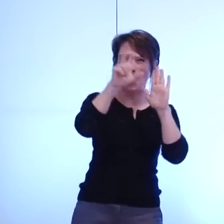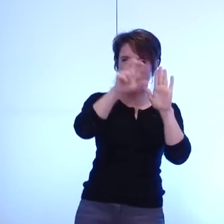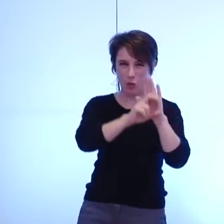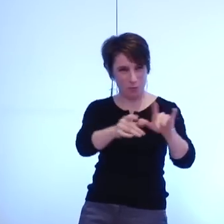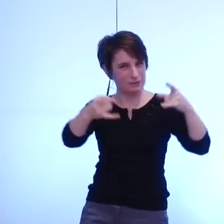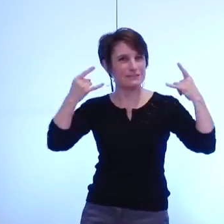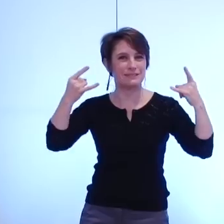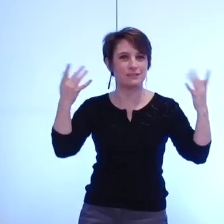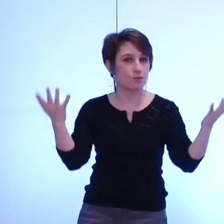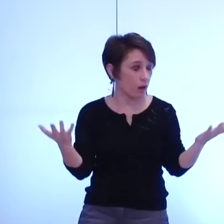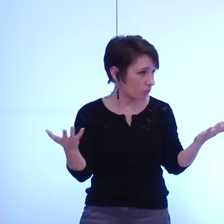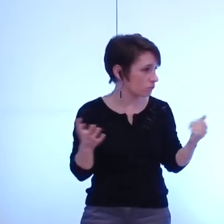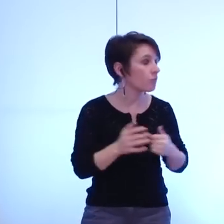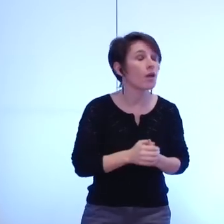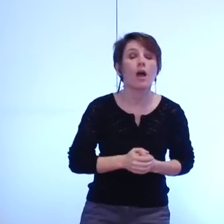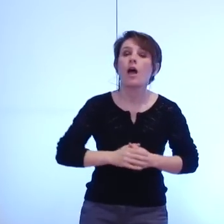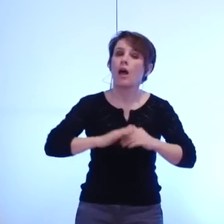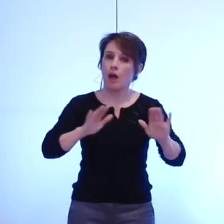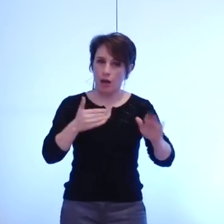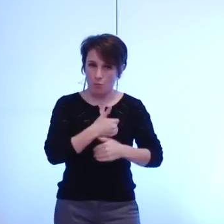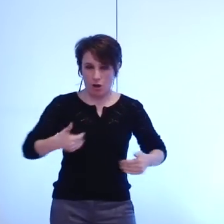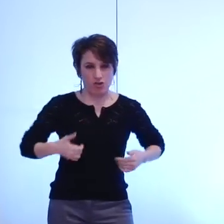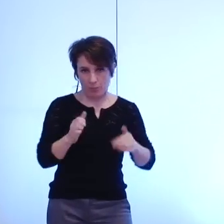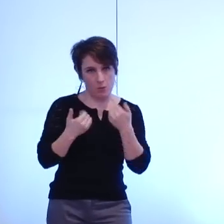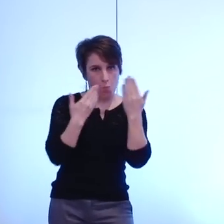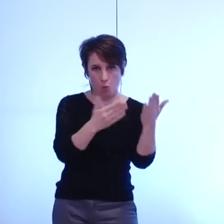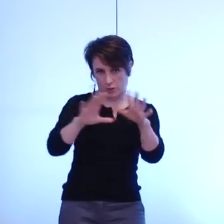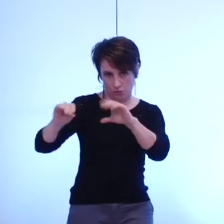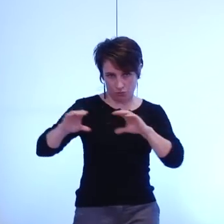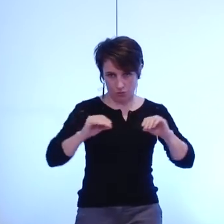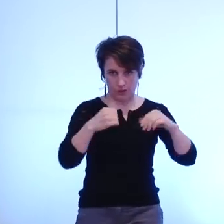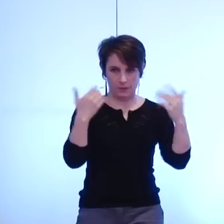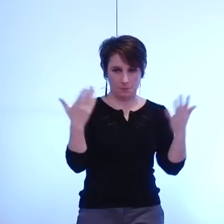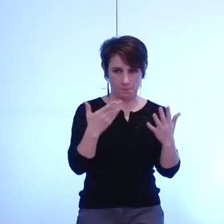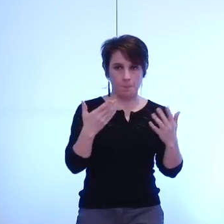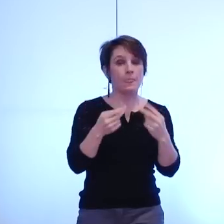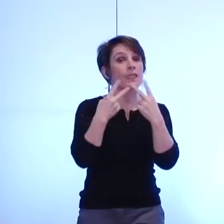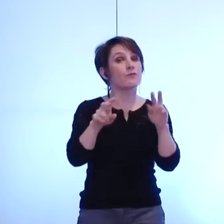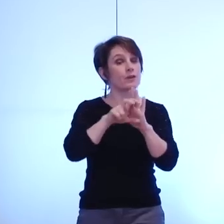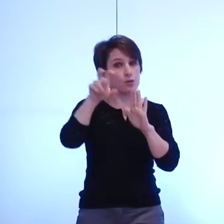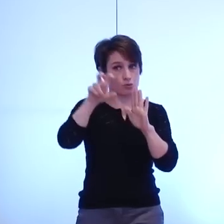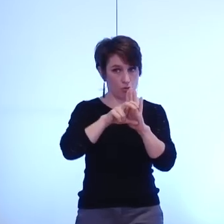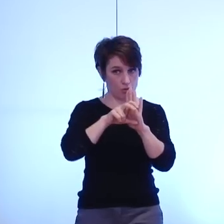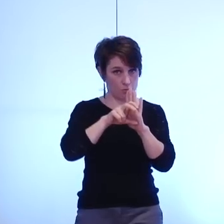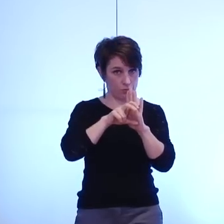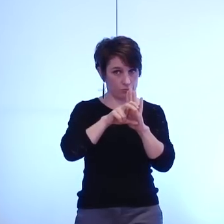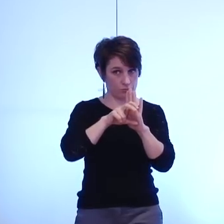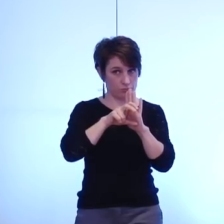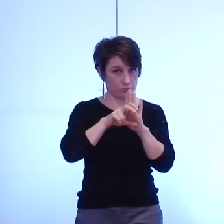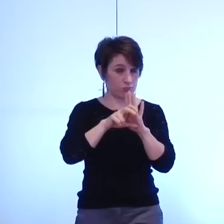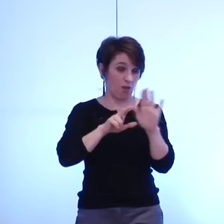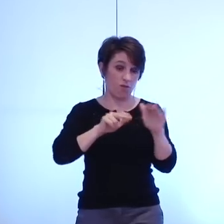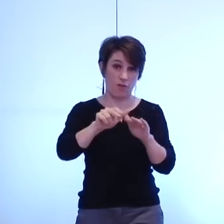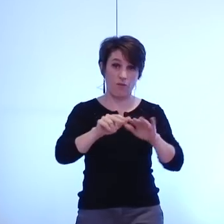proposition très concrète puisqu'il apparaît très clairement que la ville de Grenoble dans laquelle nous vivrons n'aura plus les